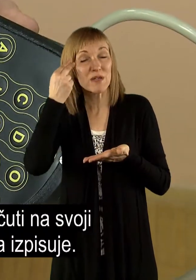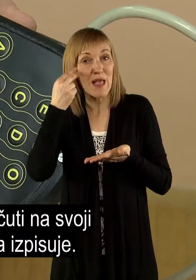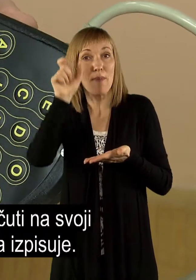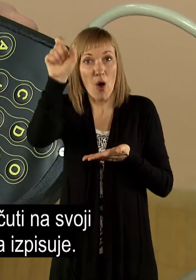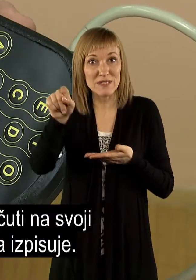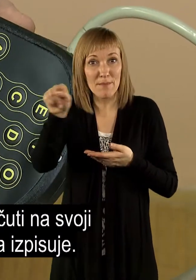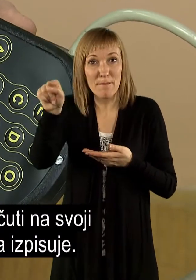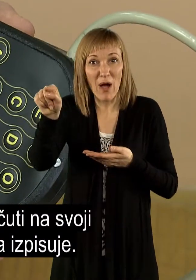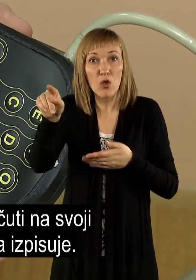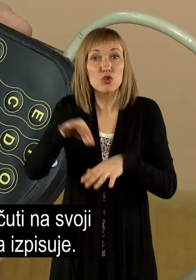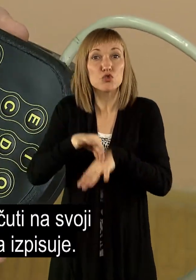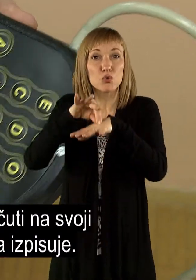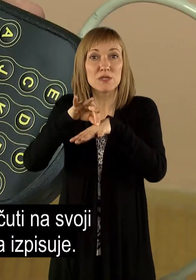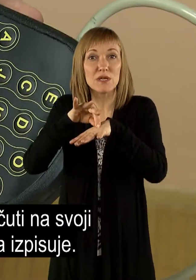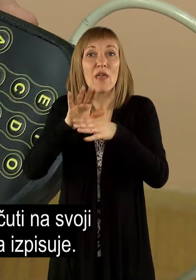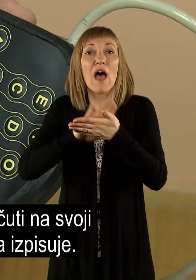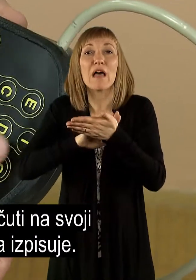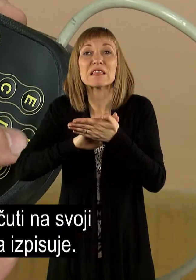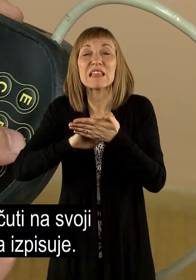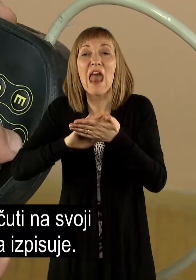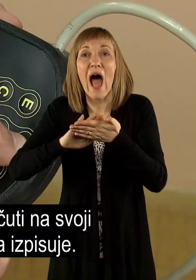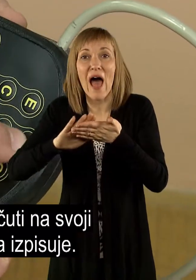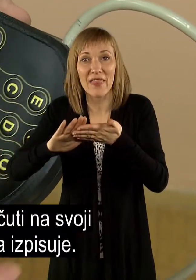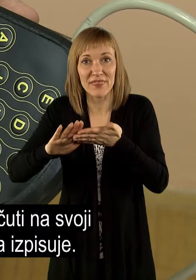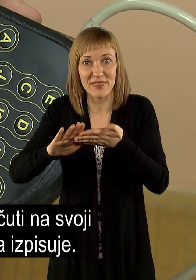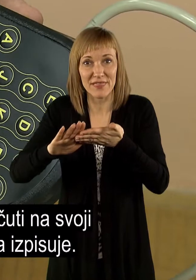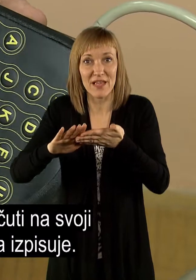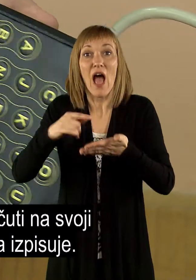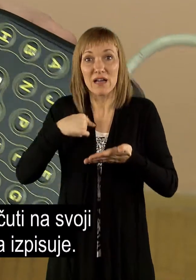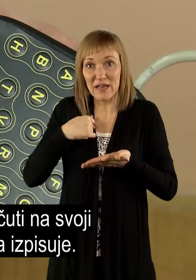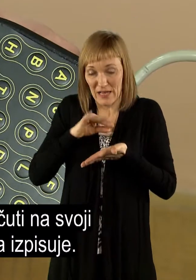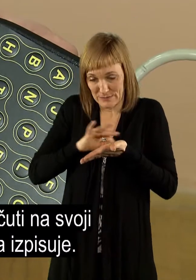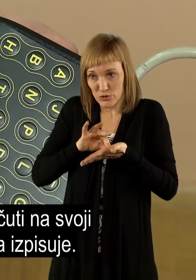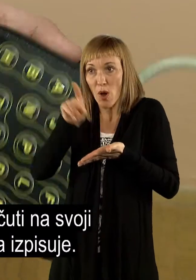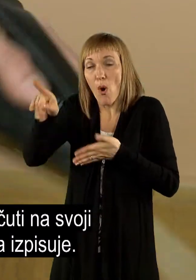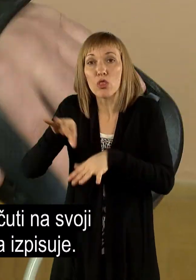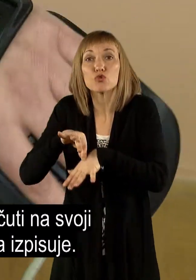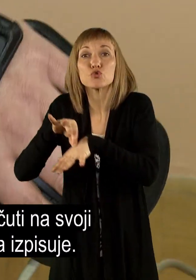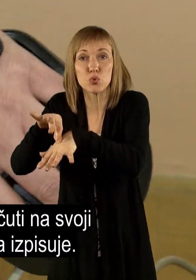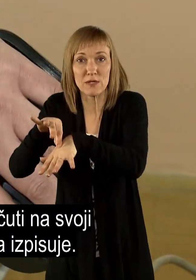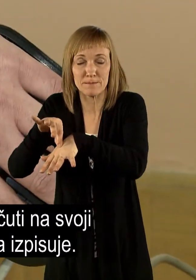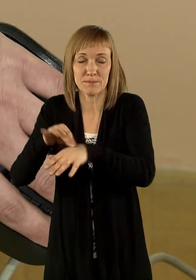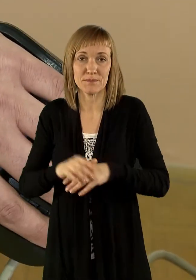Gluhoslepa oseba pa to začuti na svoji dlani, kar mu druga oseba izpisuje.